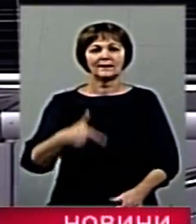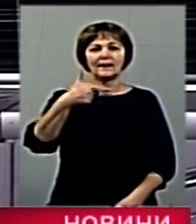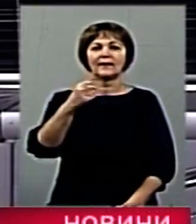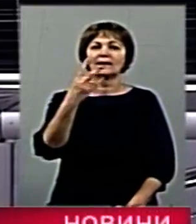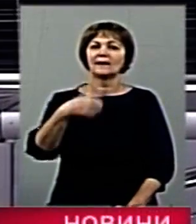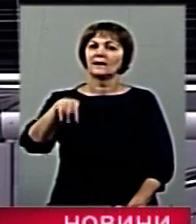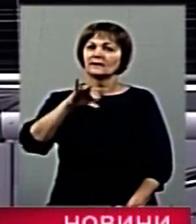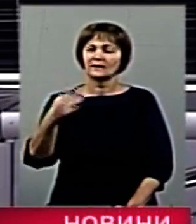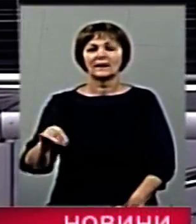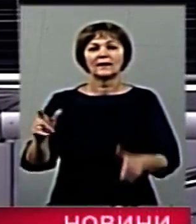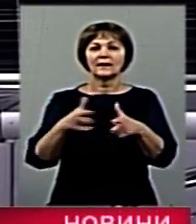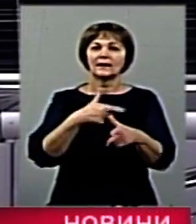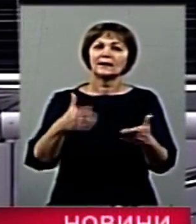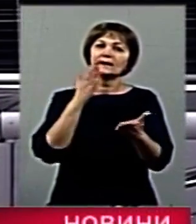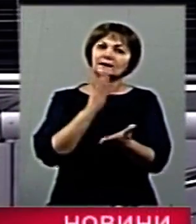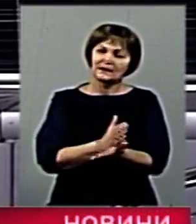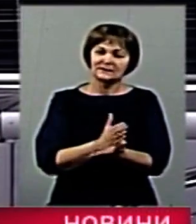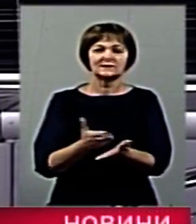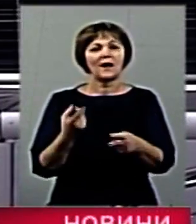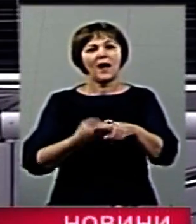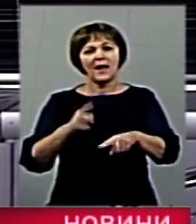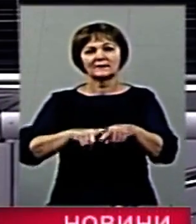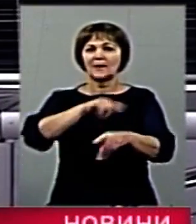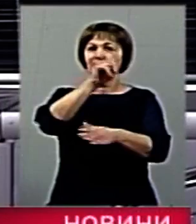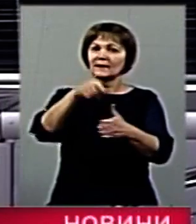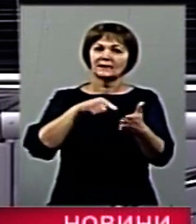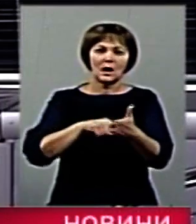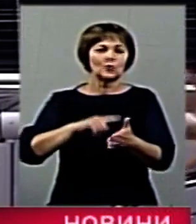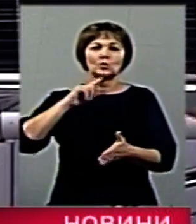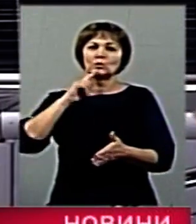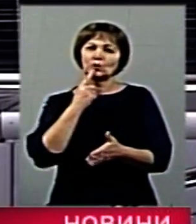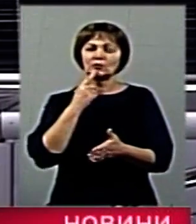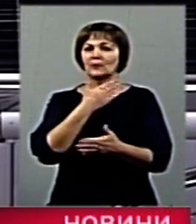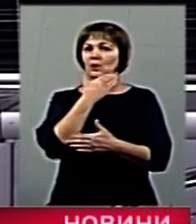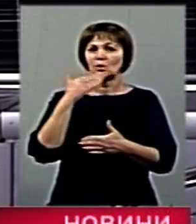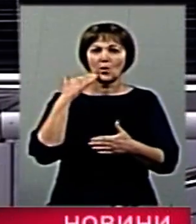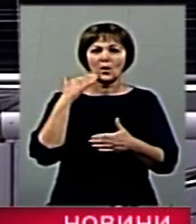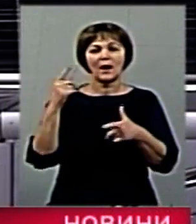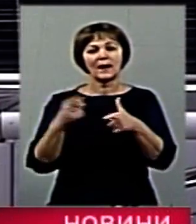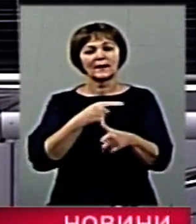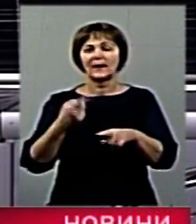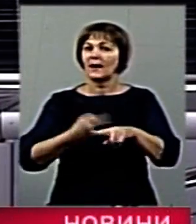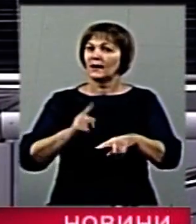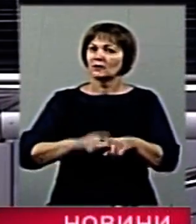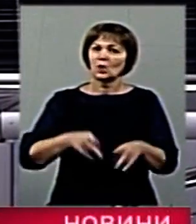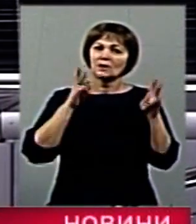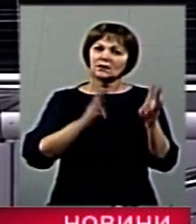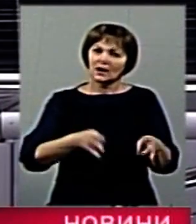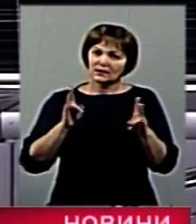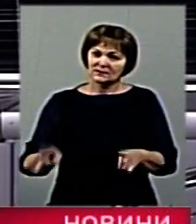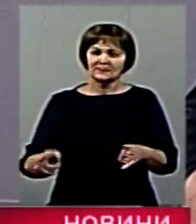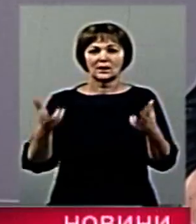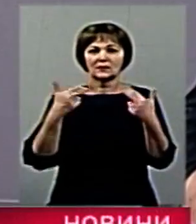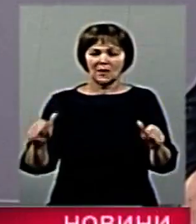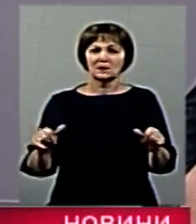у цьому питанні, чи залишилися в цьому питанні білі плями? І чи дійсно доречно говорити про трагізм саме цієї сторінки історії?